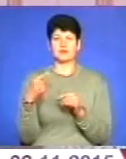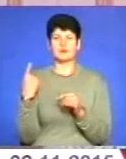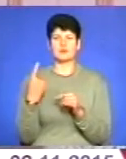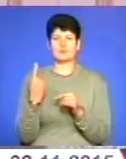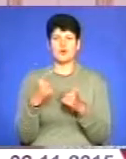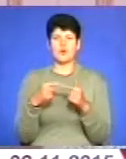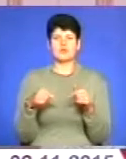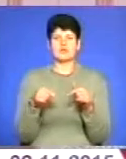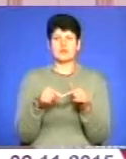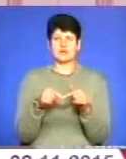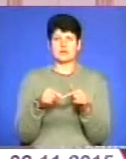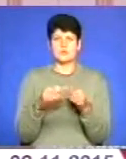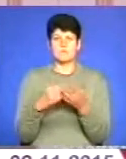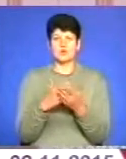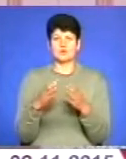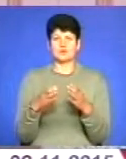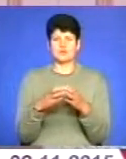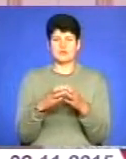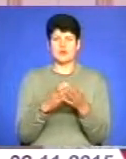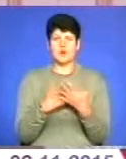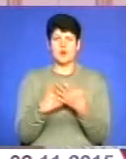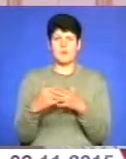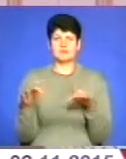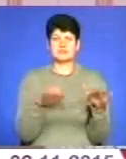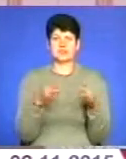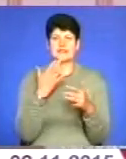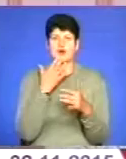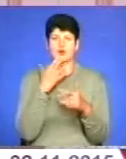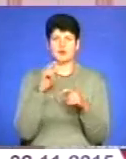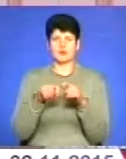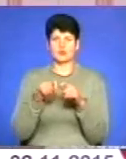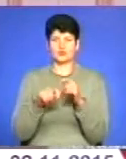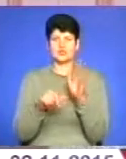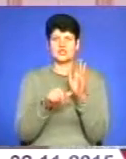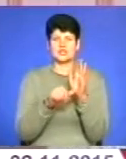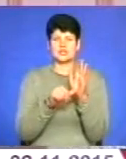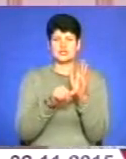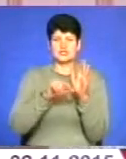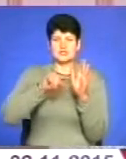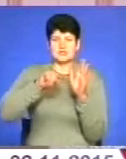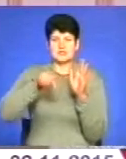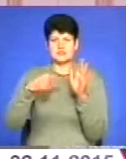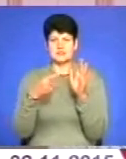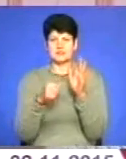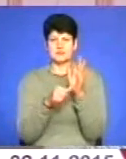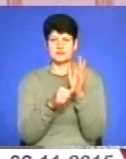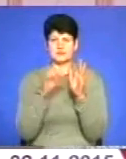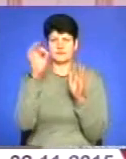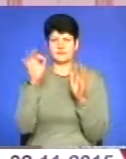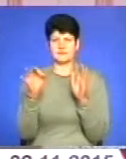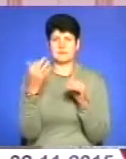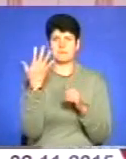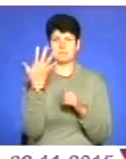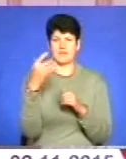організація політичної партії «Громадський рух, народний контроль» – 6,6, 5